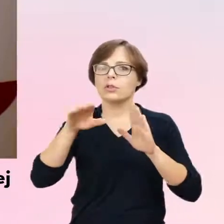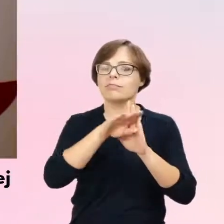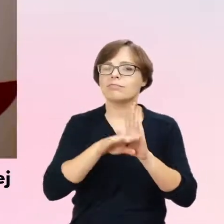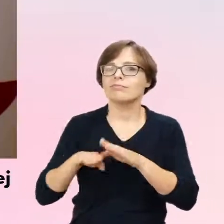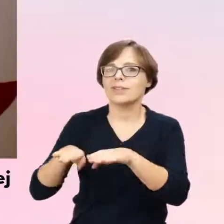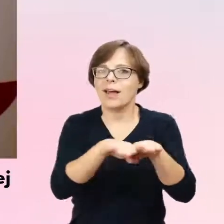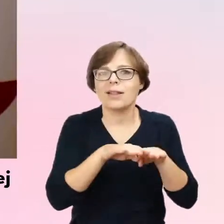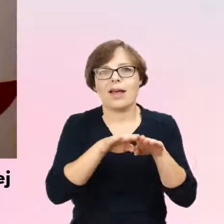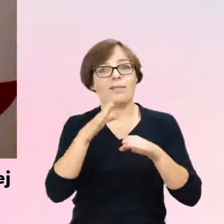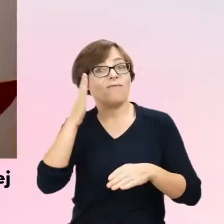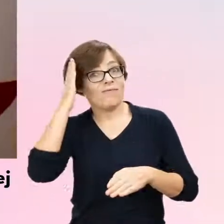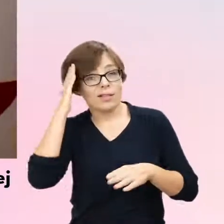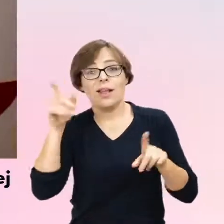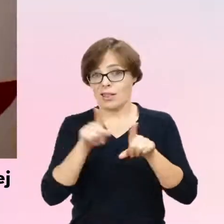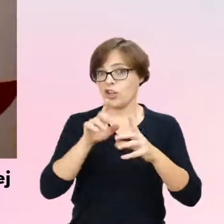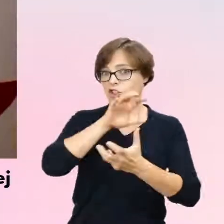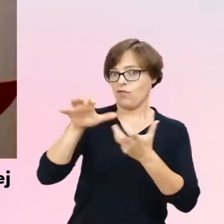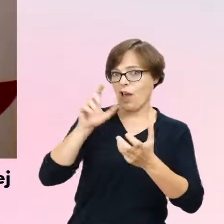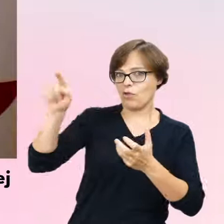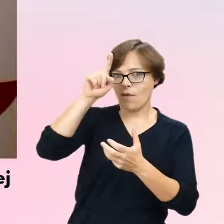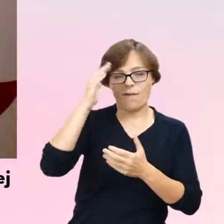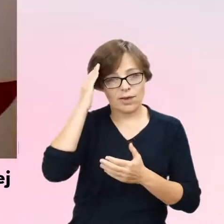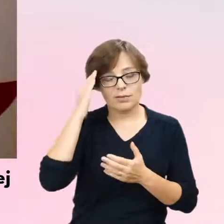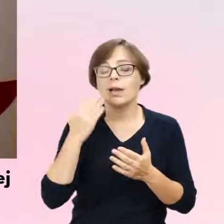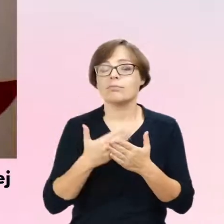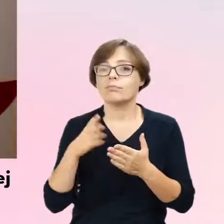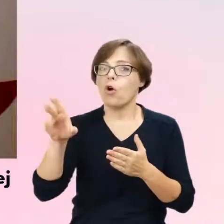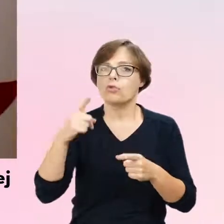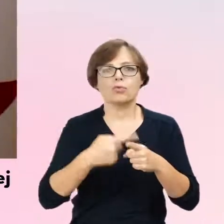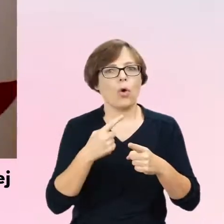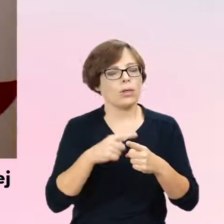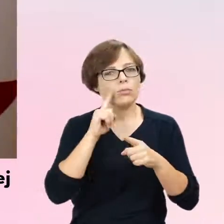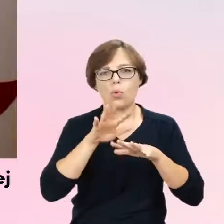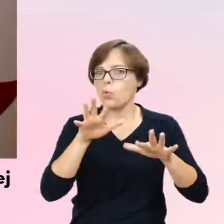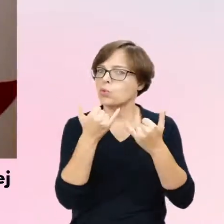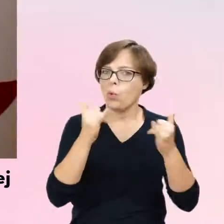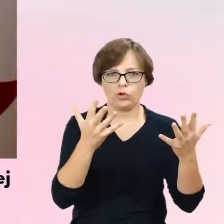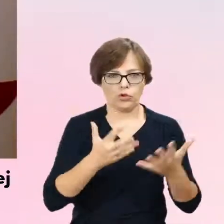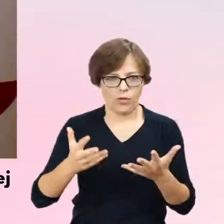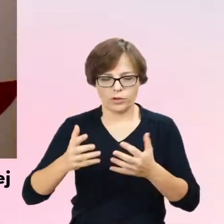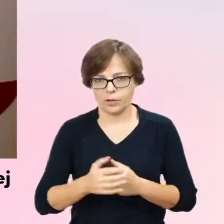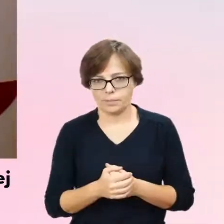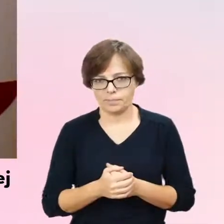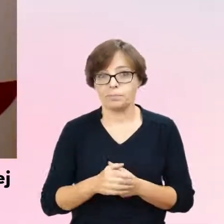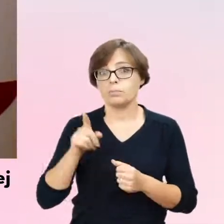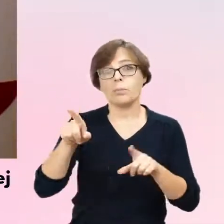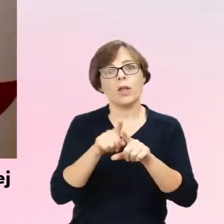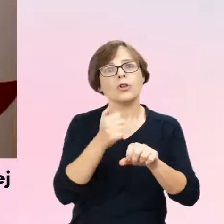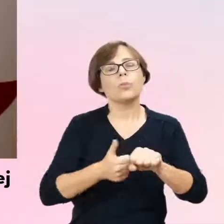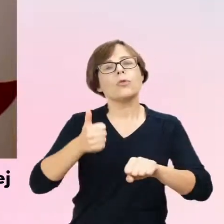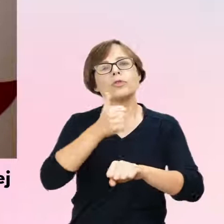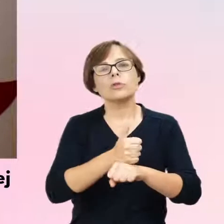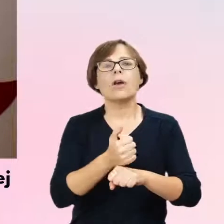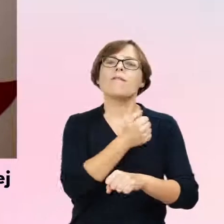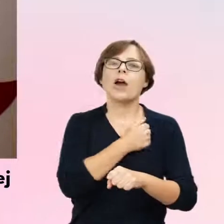standardy wiedzy, również światowej, dzięki temu, że jest członkinią wielu stowarzyszeń. Jest m.in. przewodniczącą oddziału